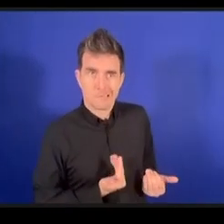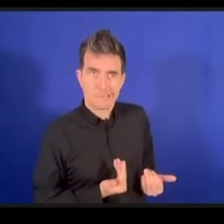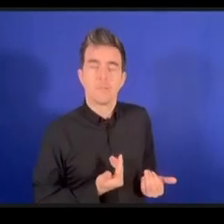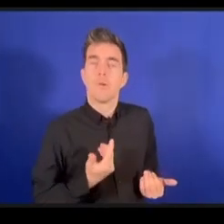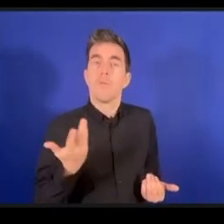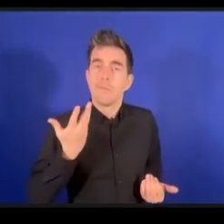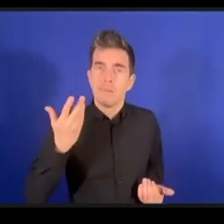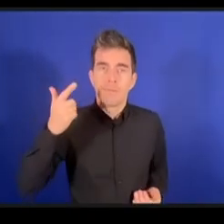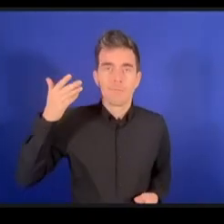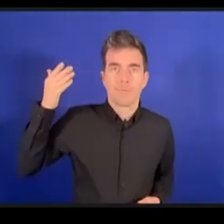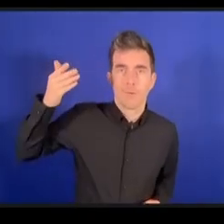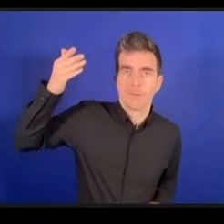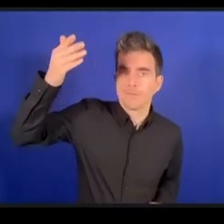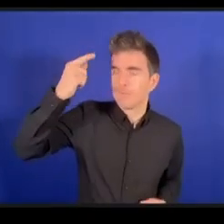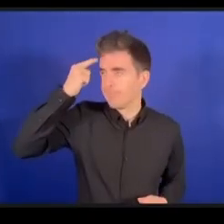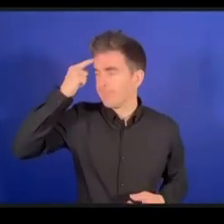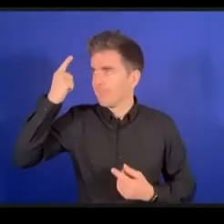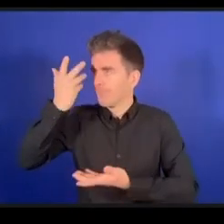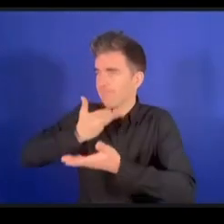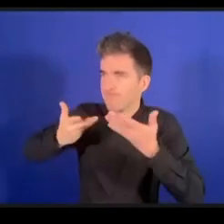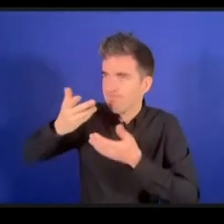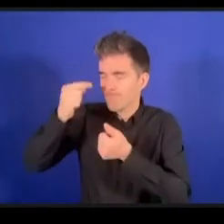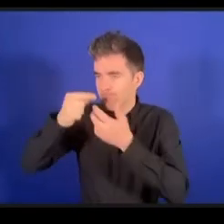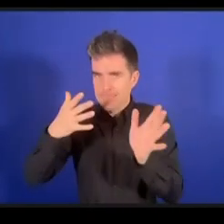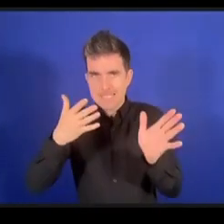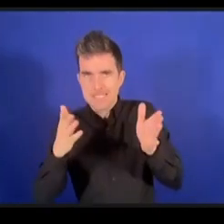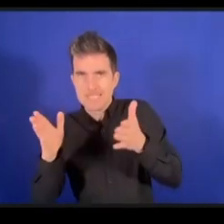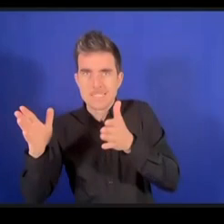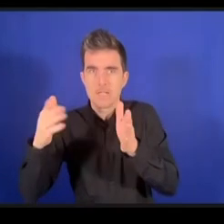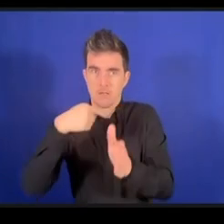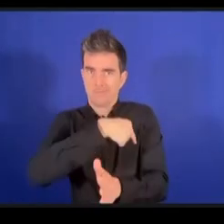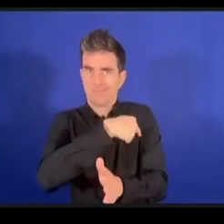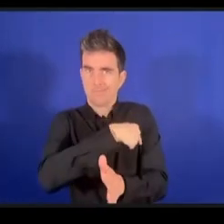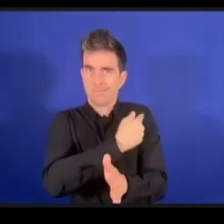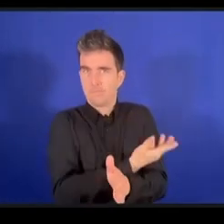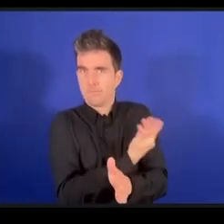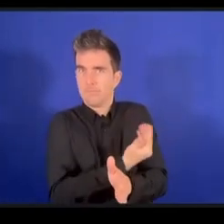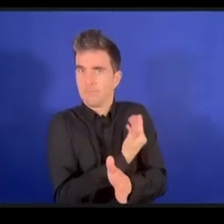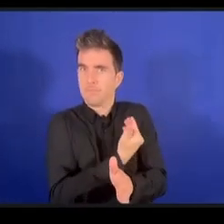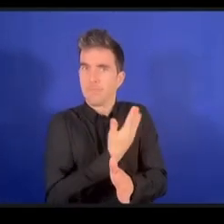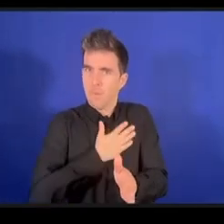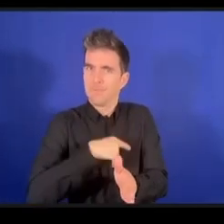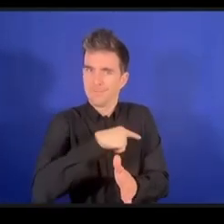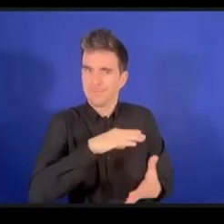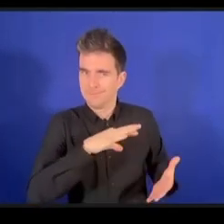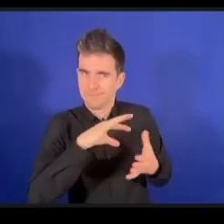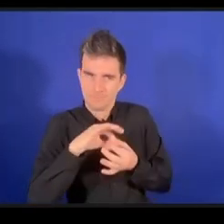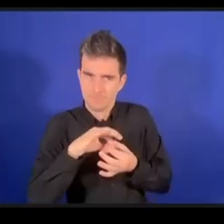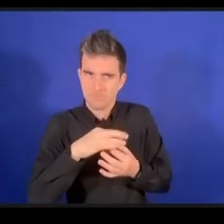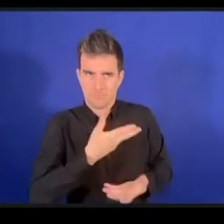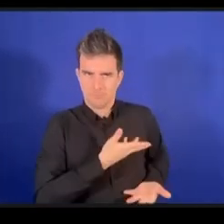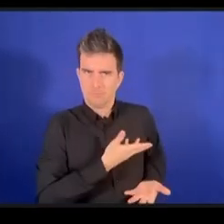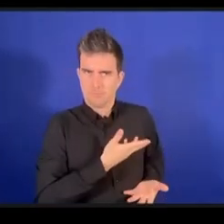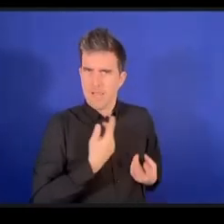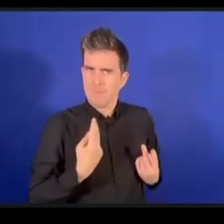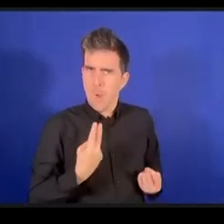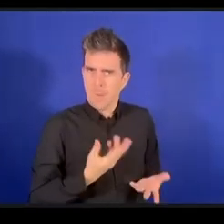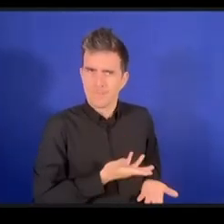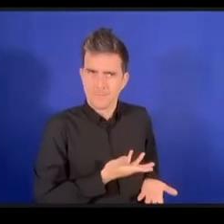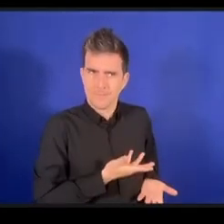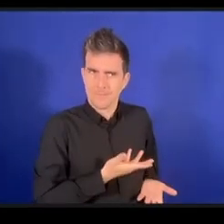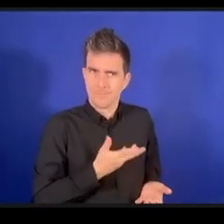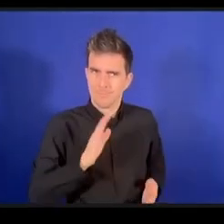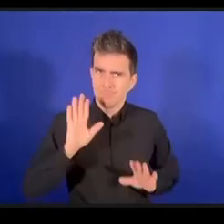لأنه يمكن أن يسهم في وضع الشكل المستقبلي للإنترنت أنهم